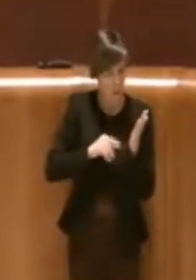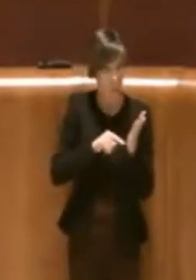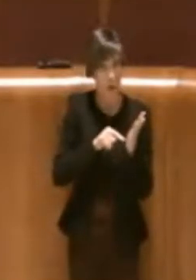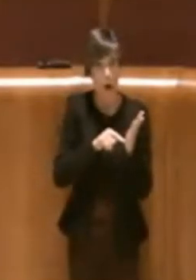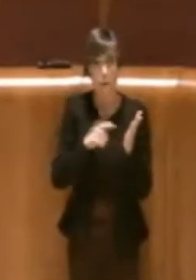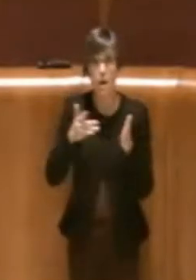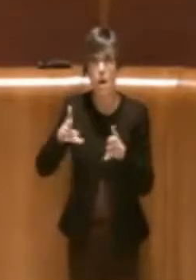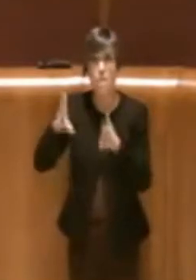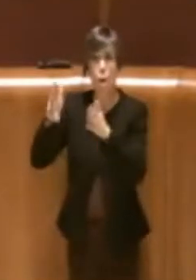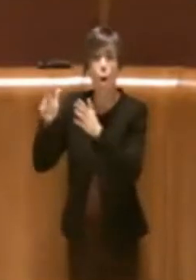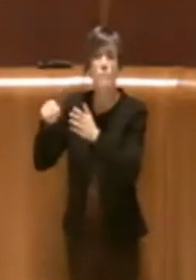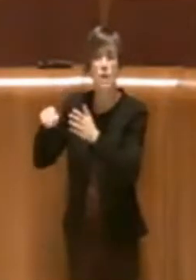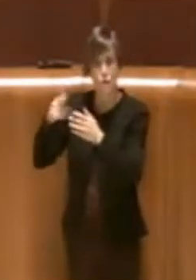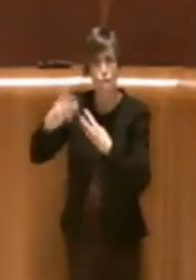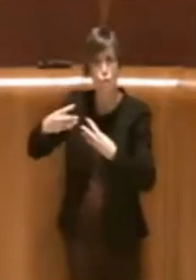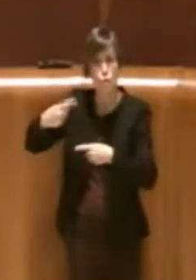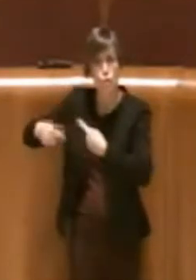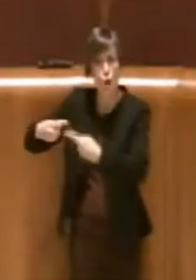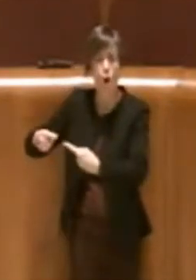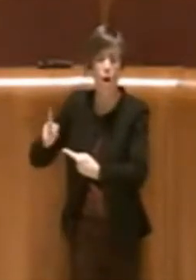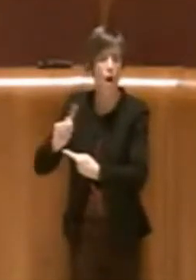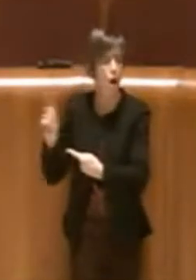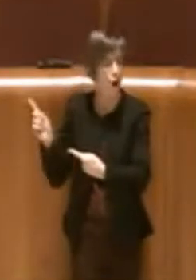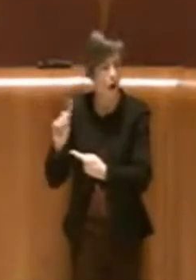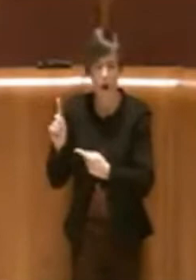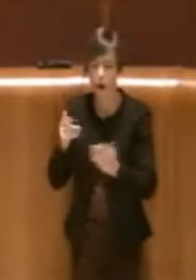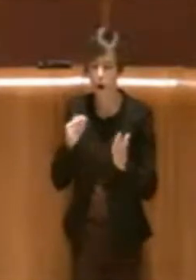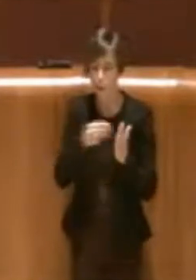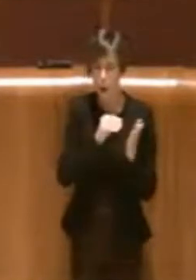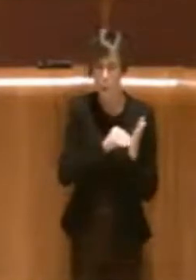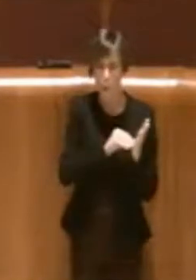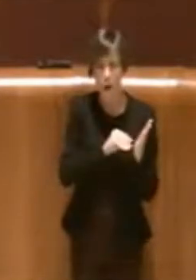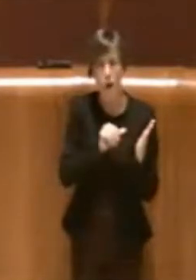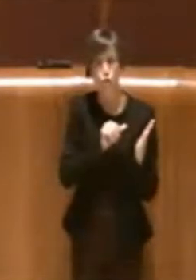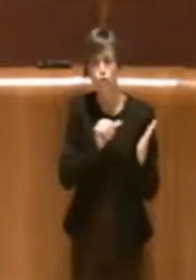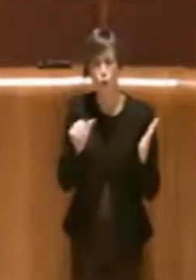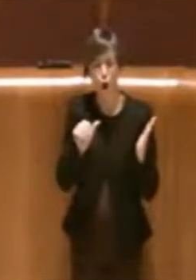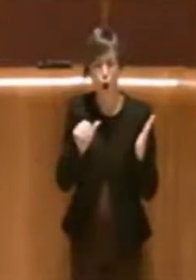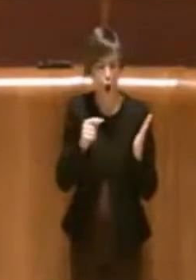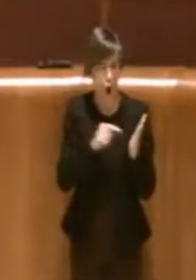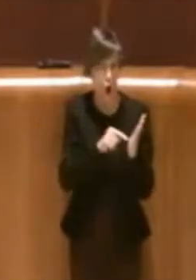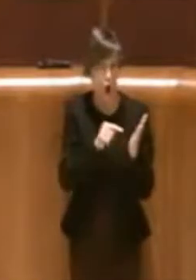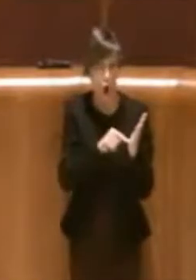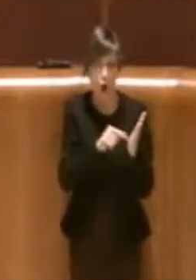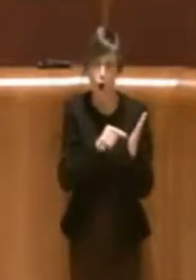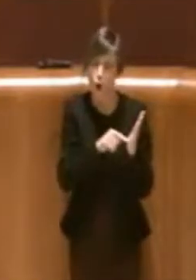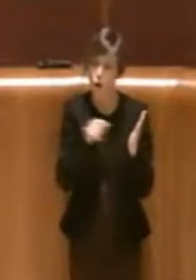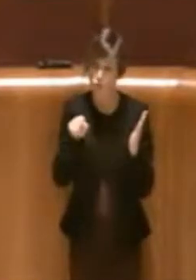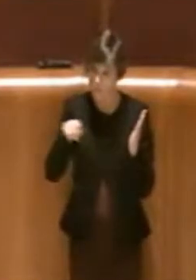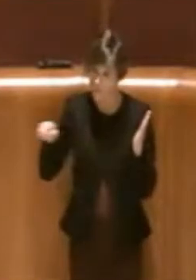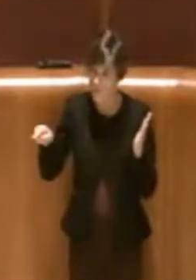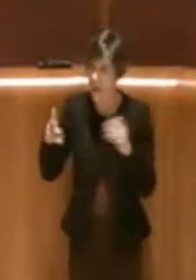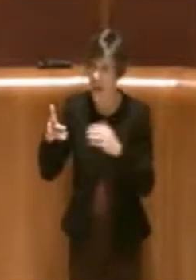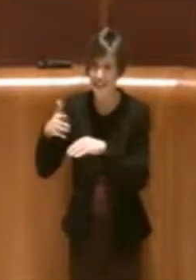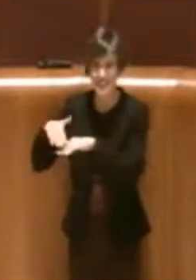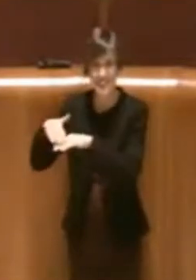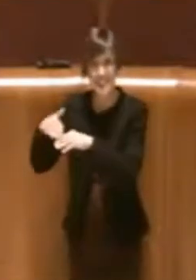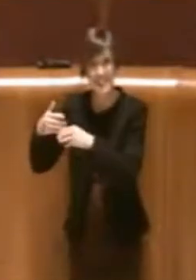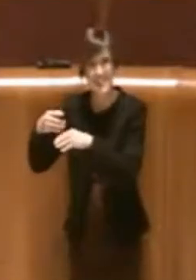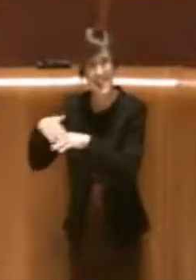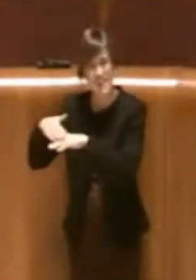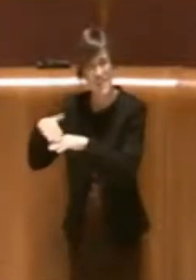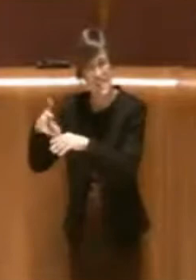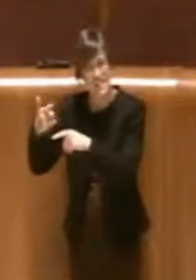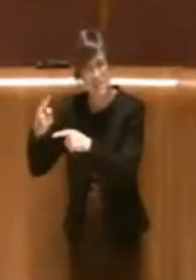funzionanti, immobili attraverso i quali noi diamo servizi al cittadino, ma sono stati selezionati proprio quegli